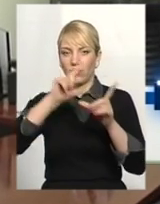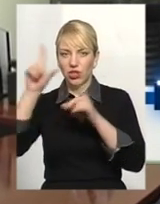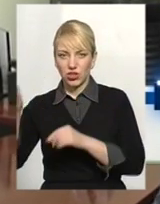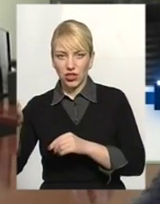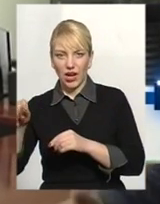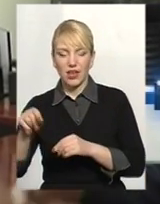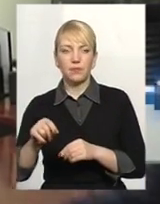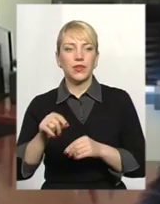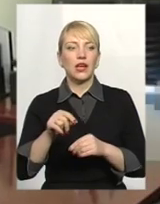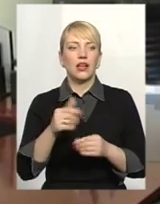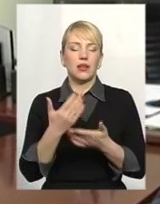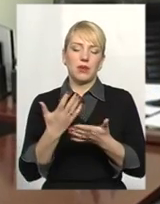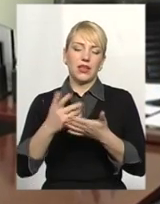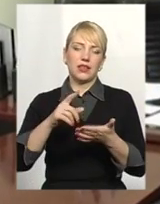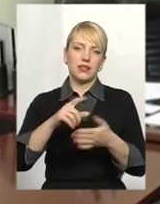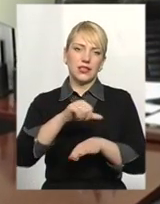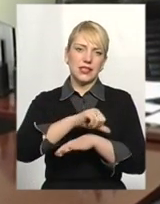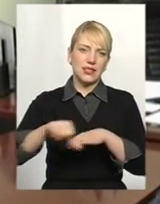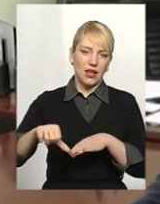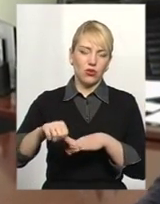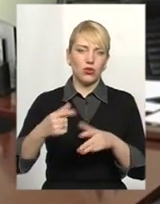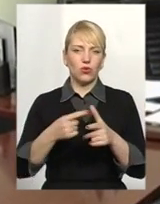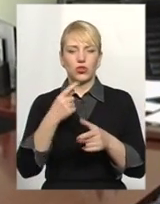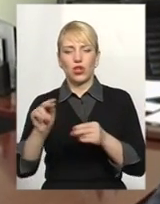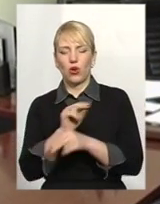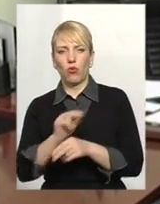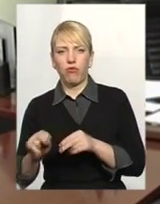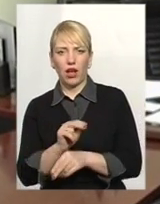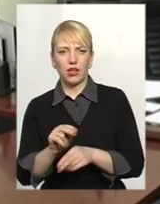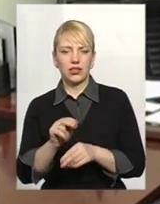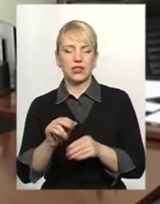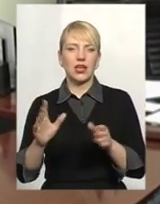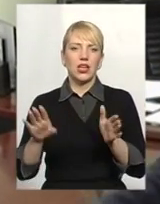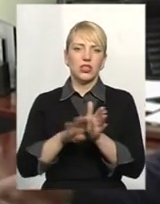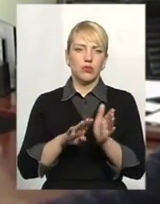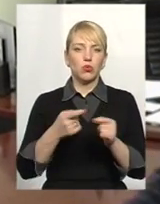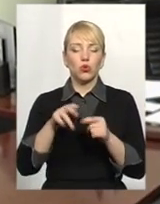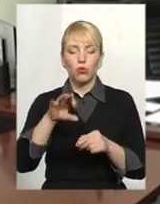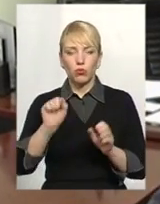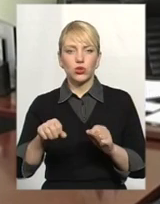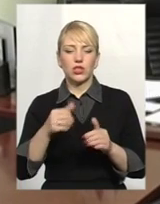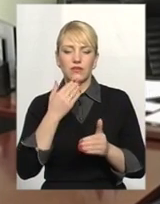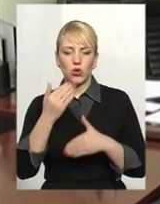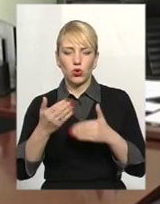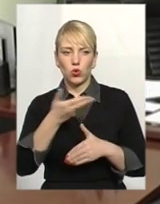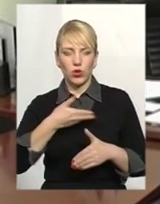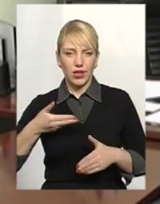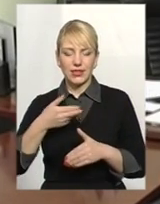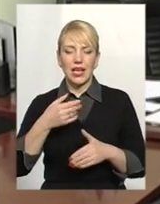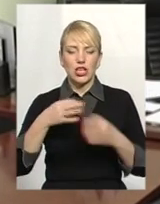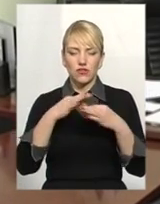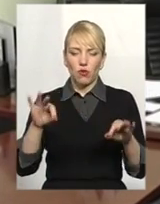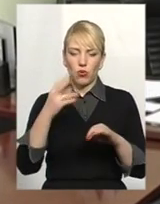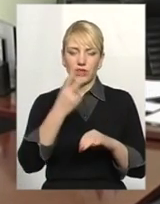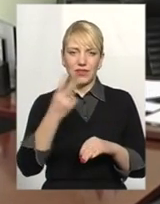період за місто, чи там лікуватися і так далі, вона може звернутися або на Свободи 22, або сюди,